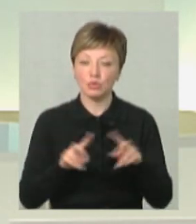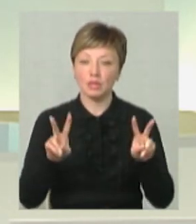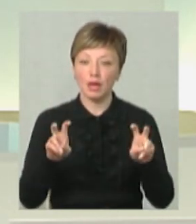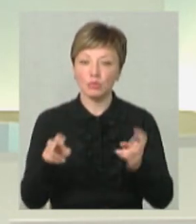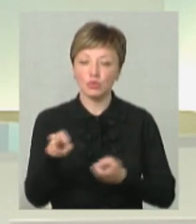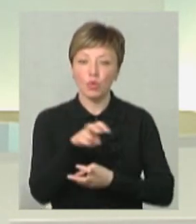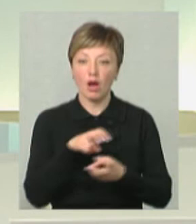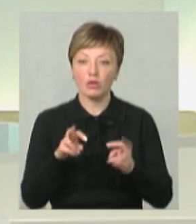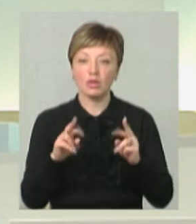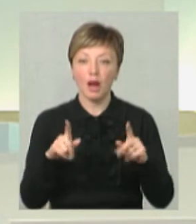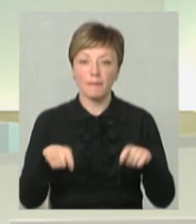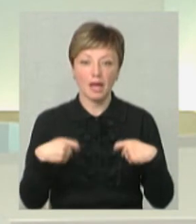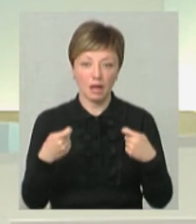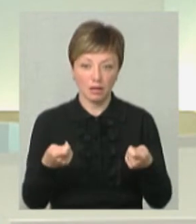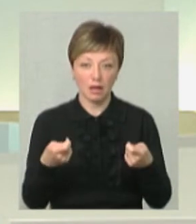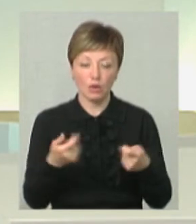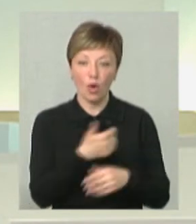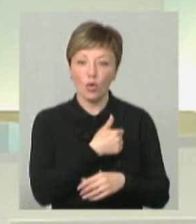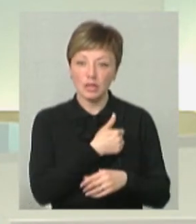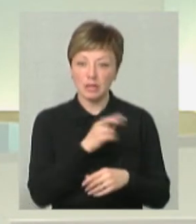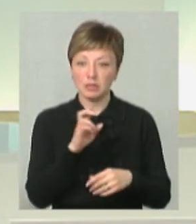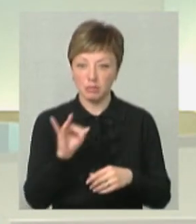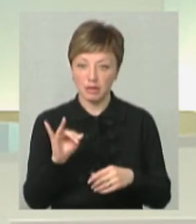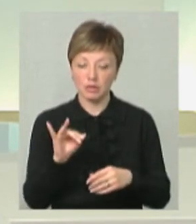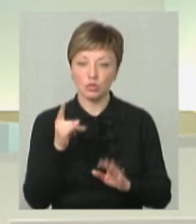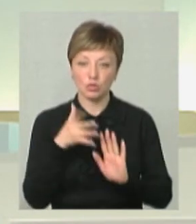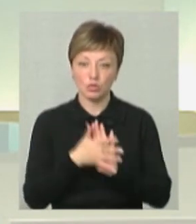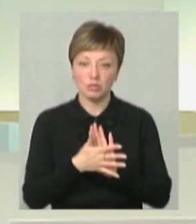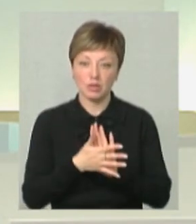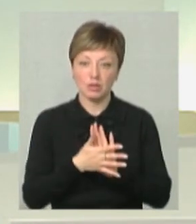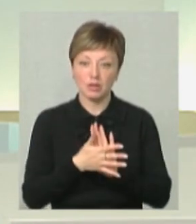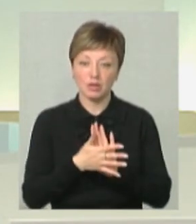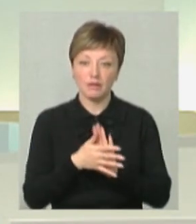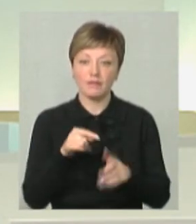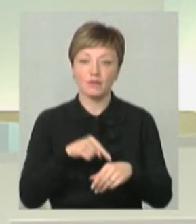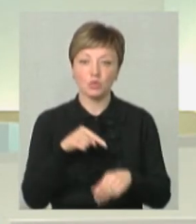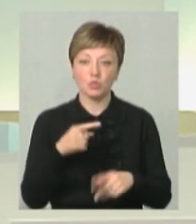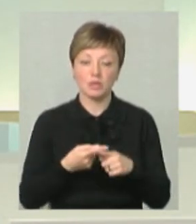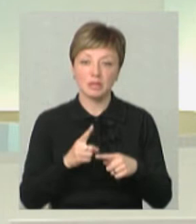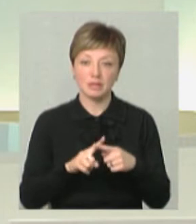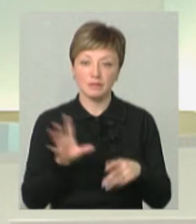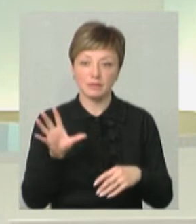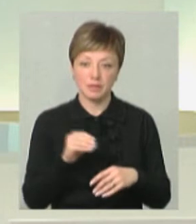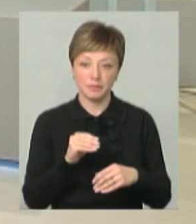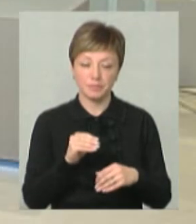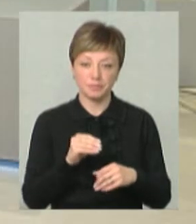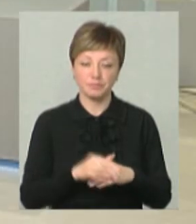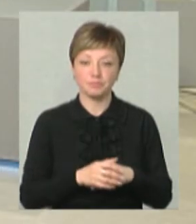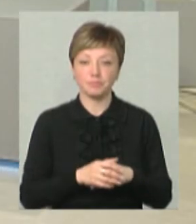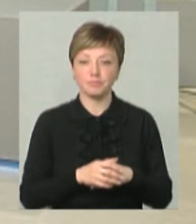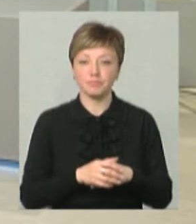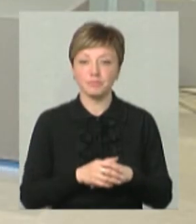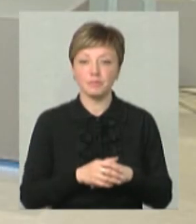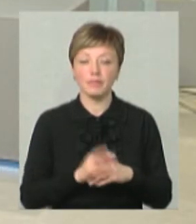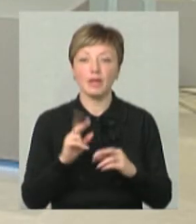шукаючи, як її передати, хотіло б все, ну, зрозуміло, щоб відчути це все, як